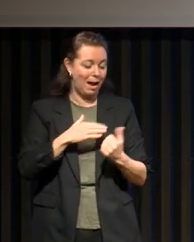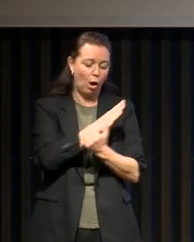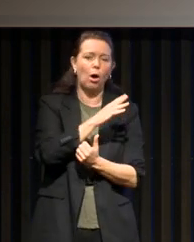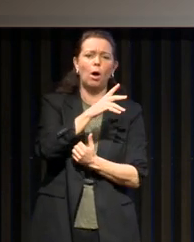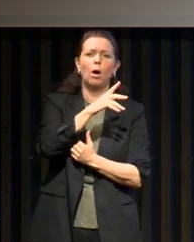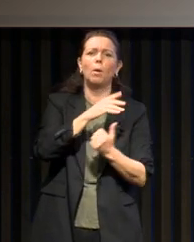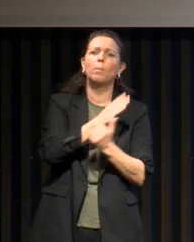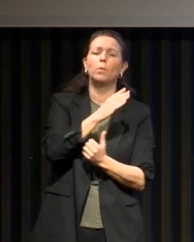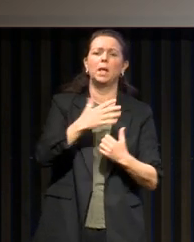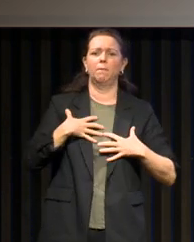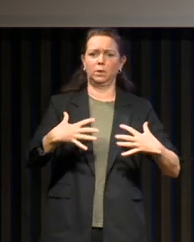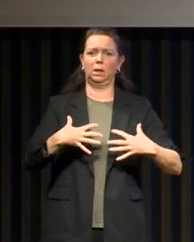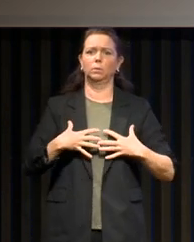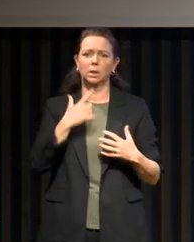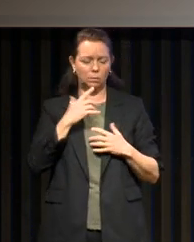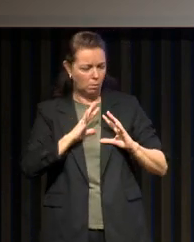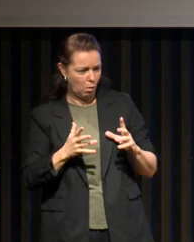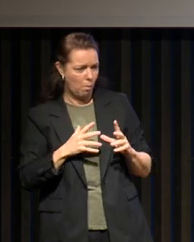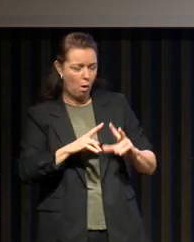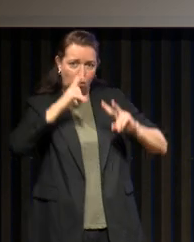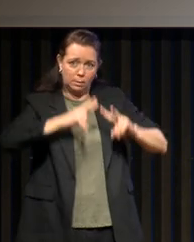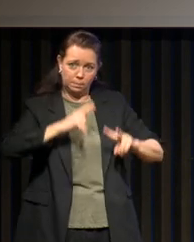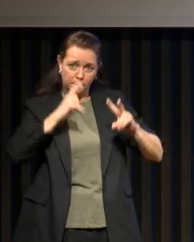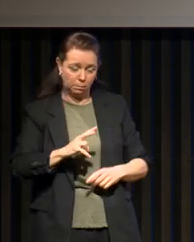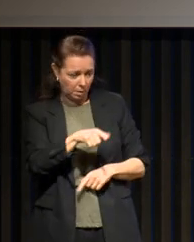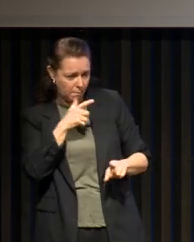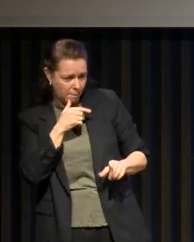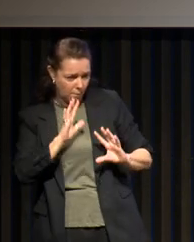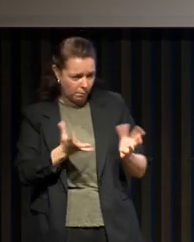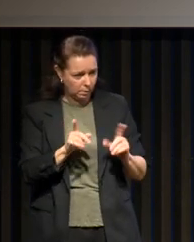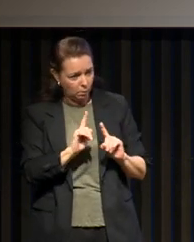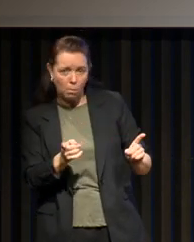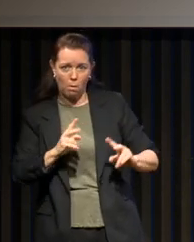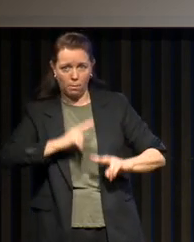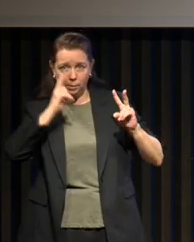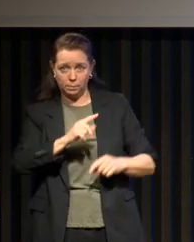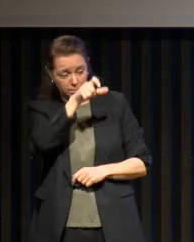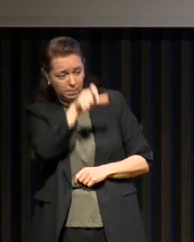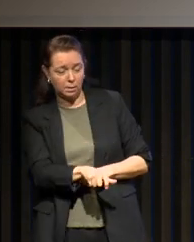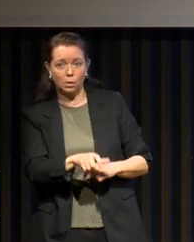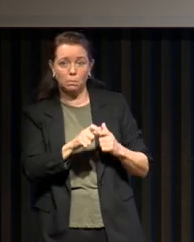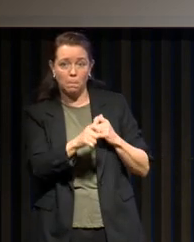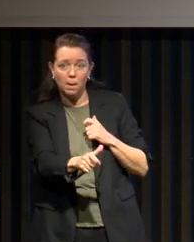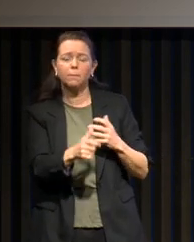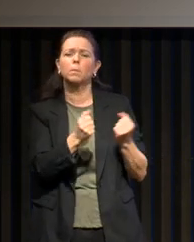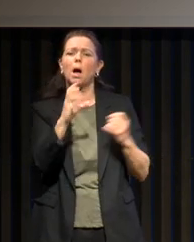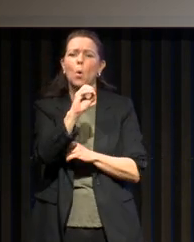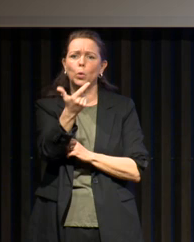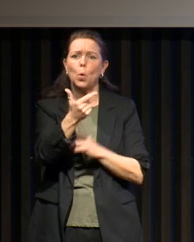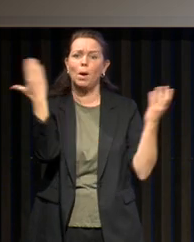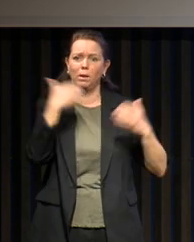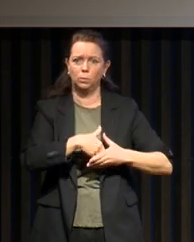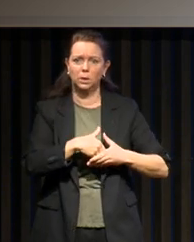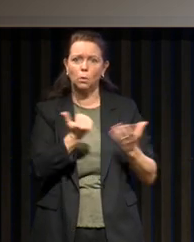Polygraphie ventilatoire,'est de voir les paramètres respiratoires et les efforts respiratoires et l'impact sur le taux d'oxygène la nuit.